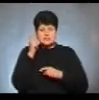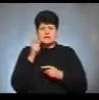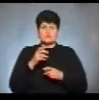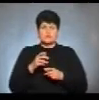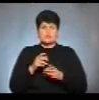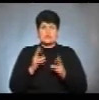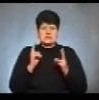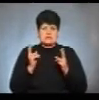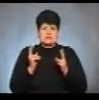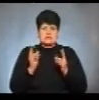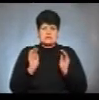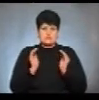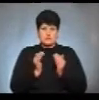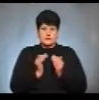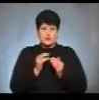ізолятора.